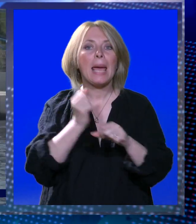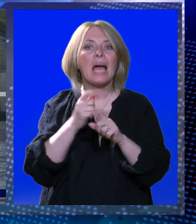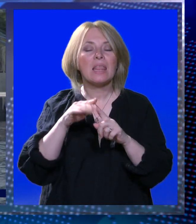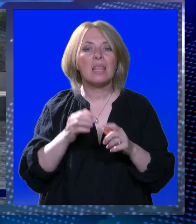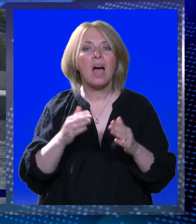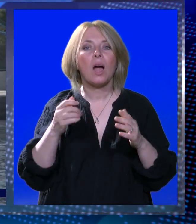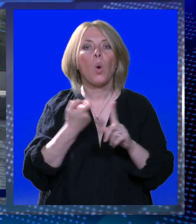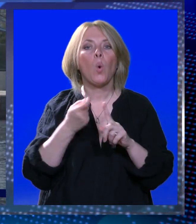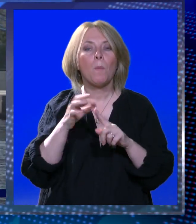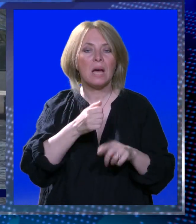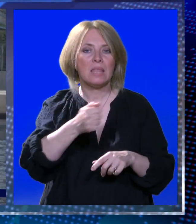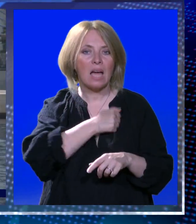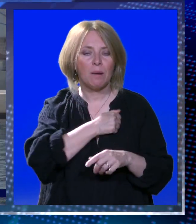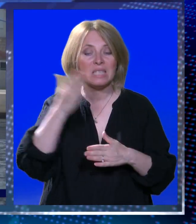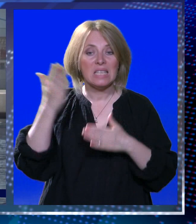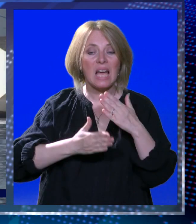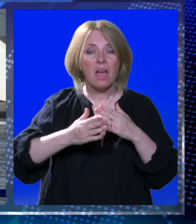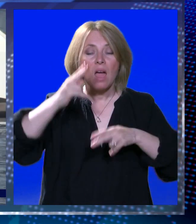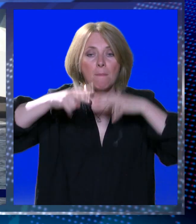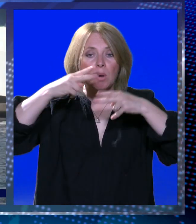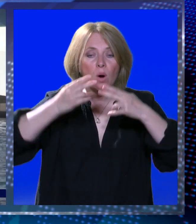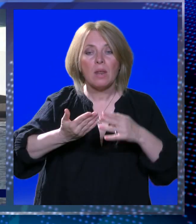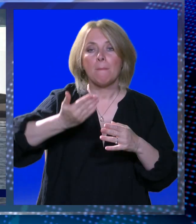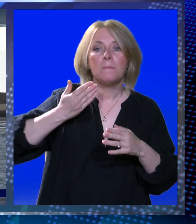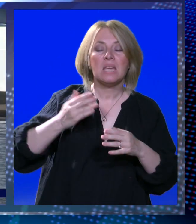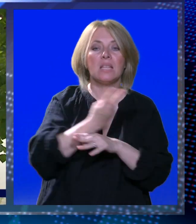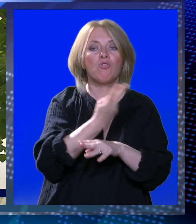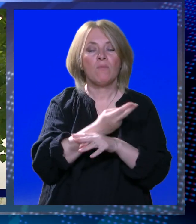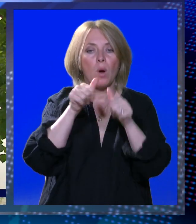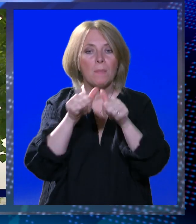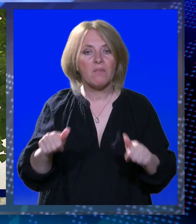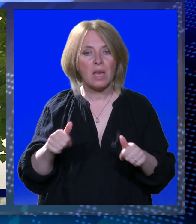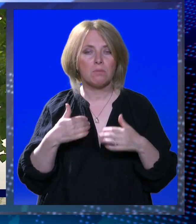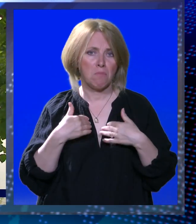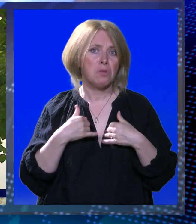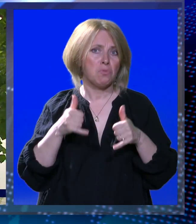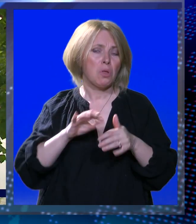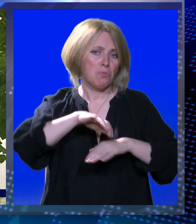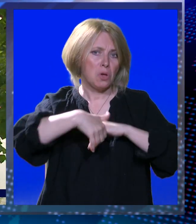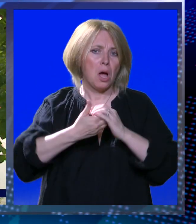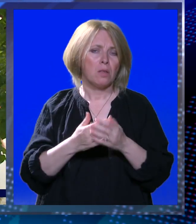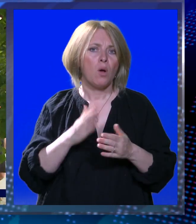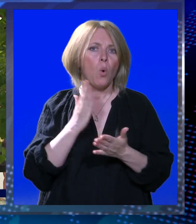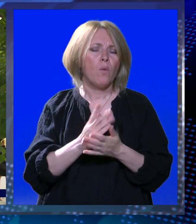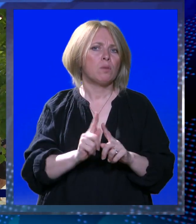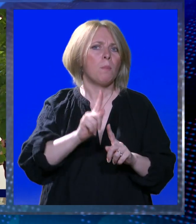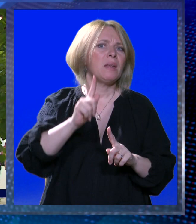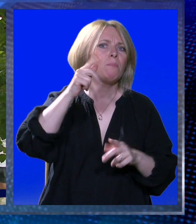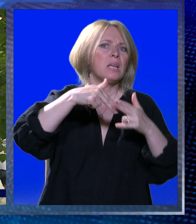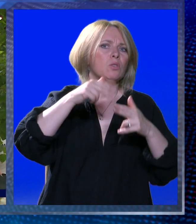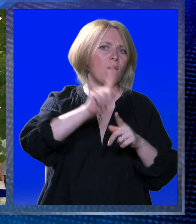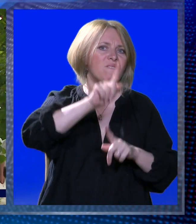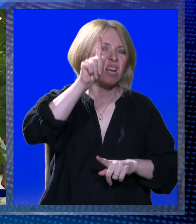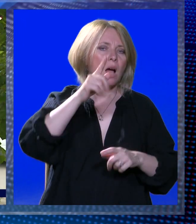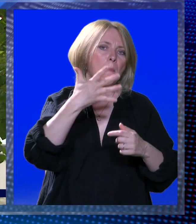Dalmacije, ujedno i zadnja provjera pred nastup na državno prvenstvo. Pa za sada smo zadovoljni, tu smo pri vrhu, znači, ukupno peti i šesti, uvijek može